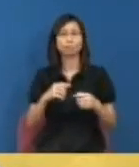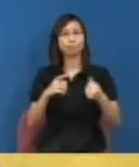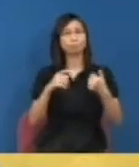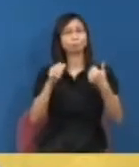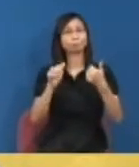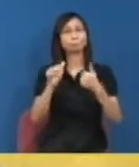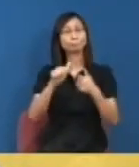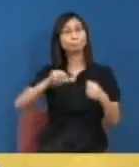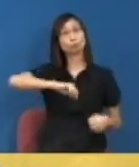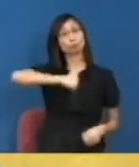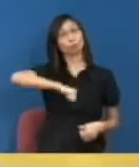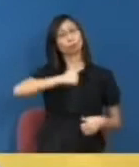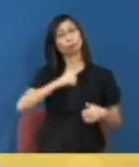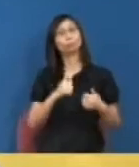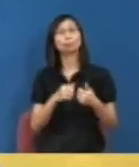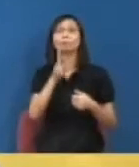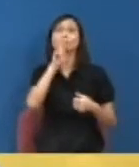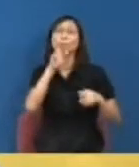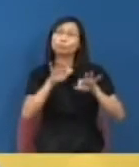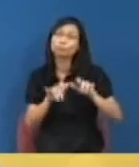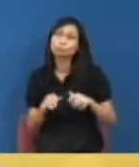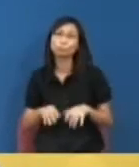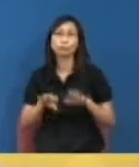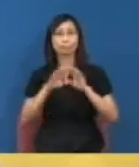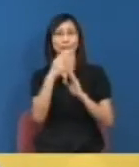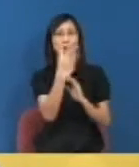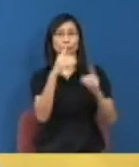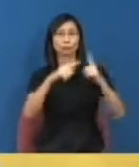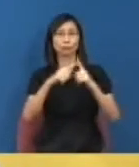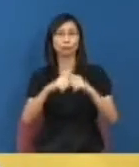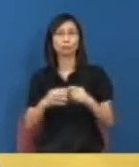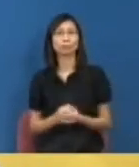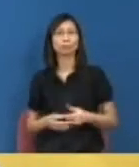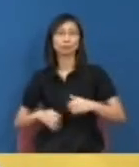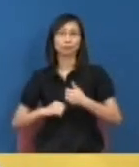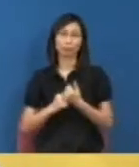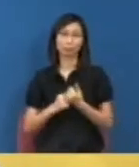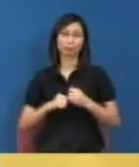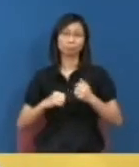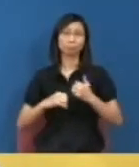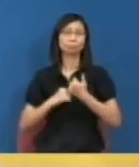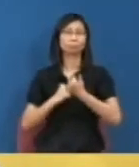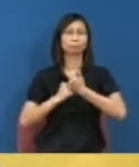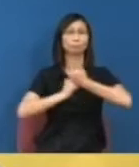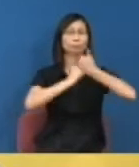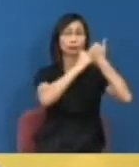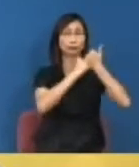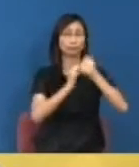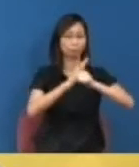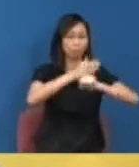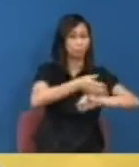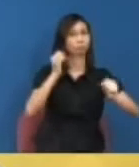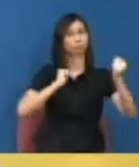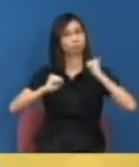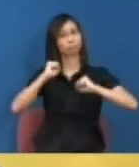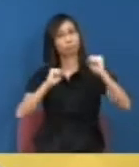時事秘書加上國外務秘書就是支撐起整個大學出去搞社會行動所以你見到其實這個建